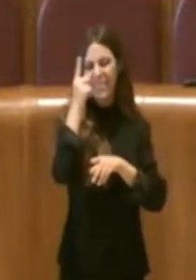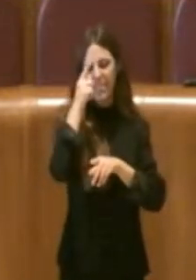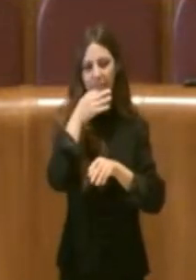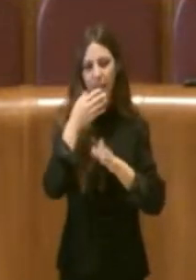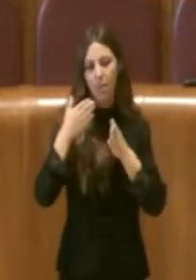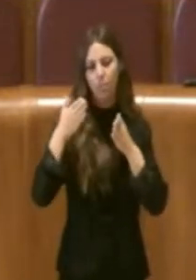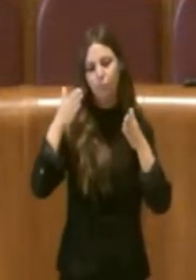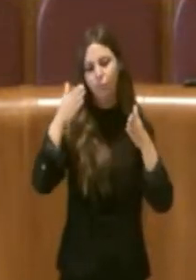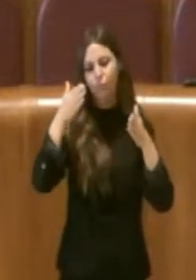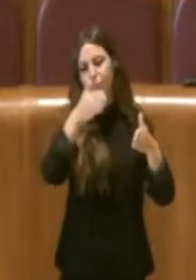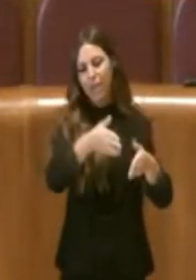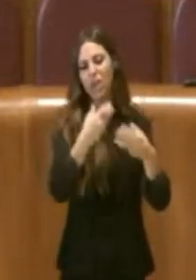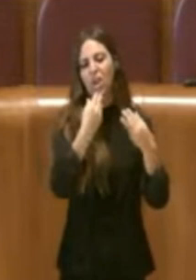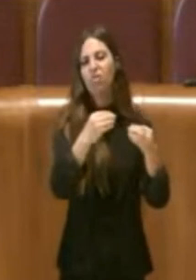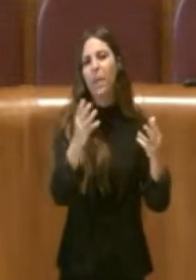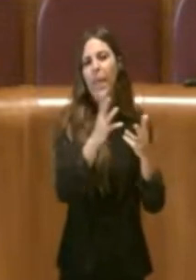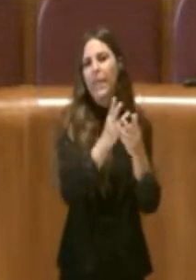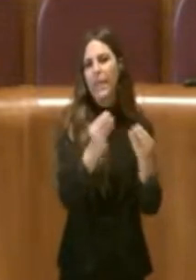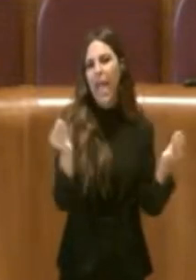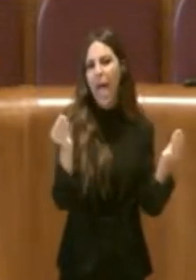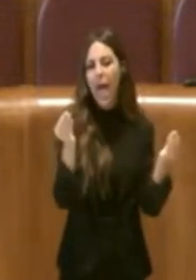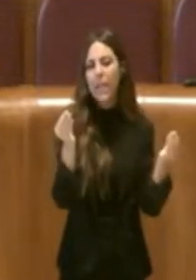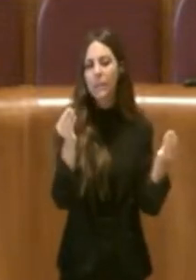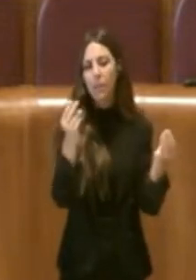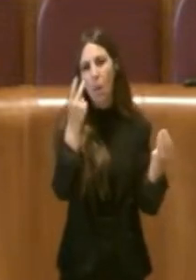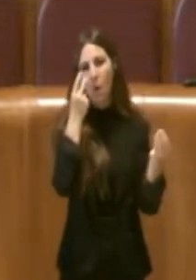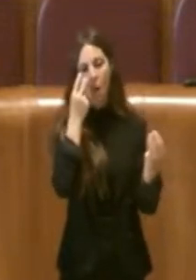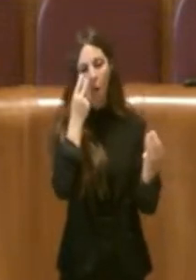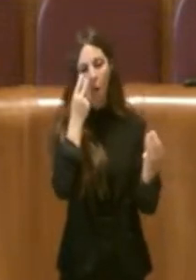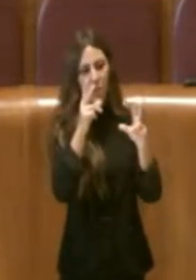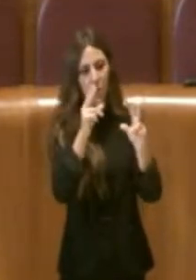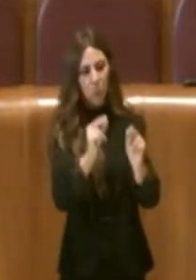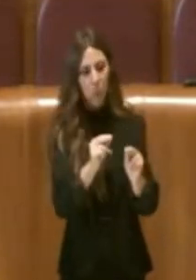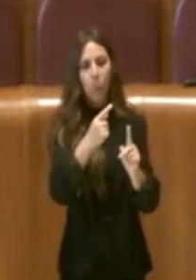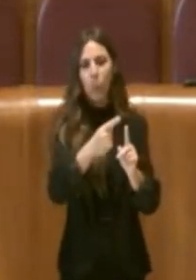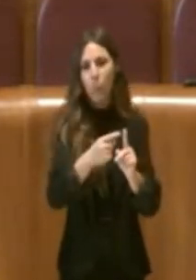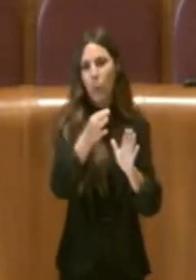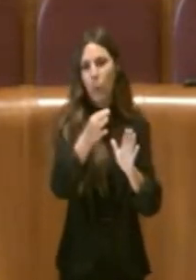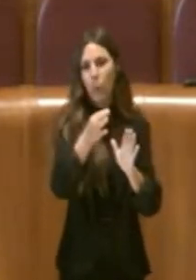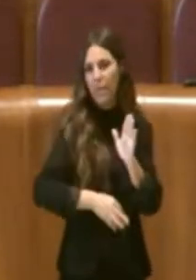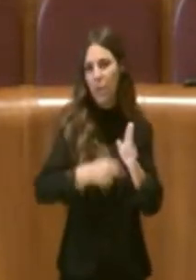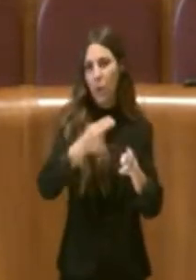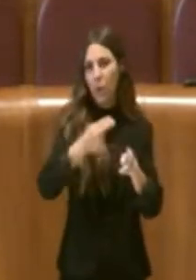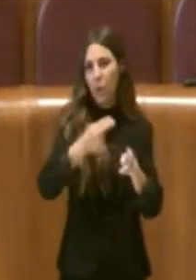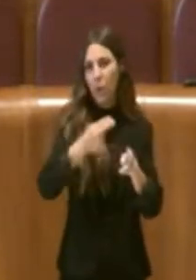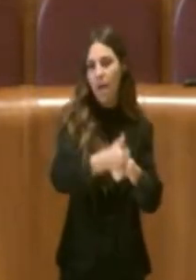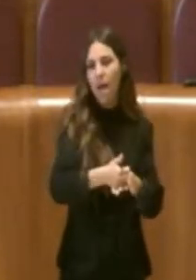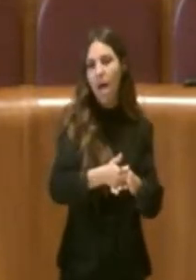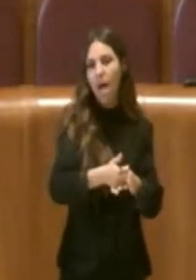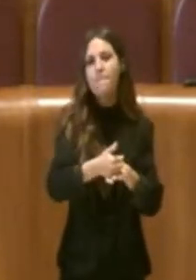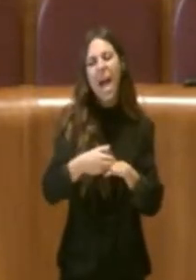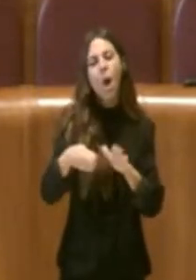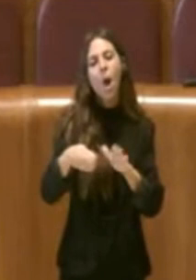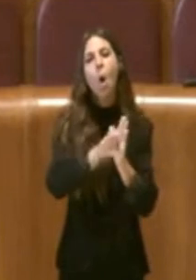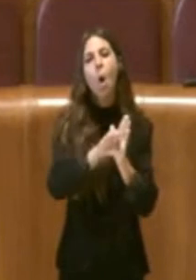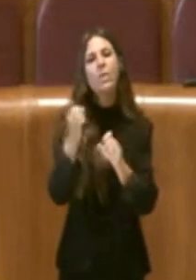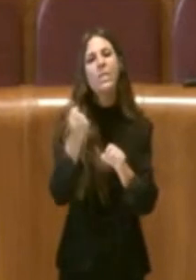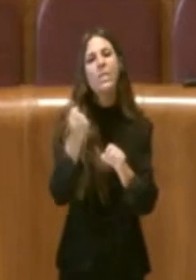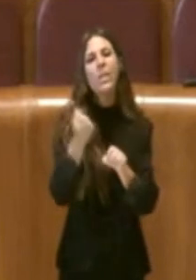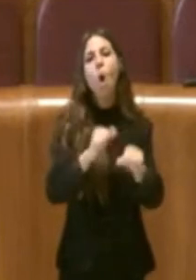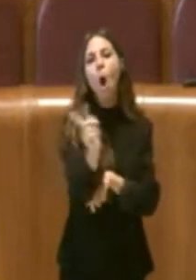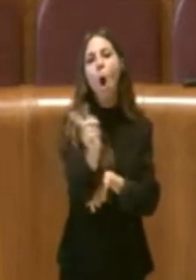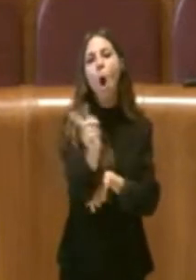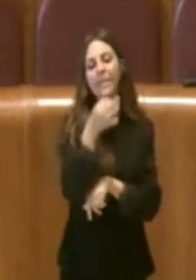disciplina di revisione se vogliamo dell'ordinamento di Roma capitale ma a costituzione invariata e quindi con